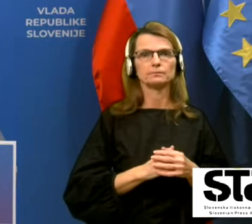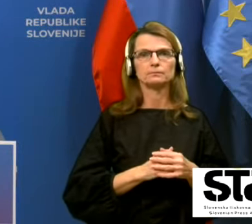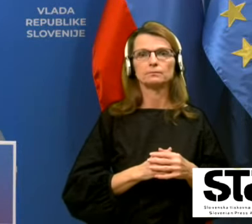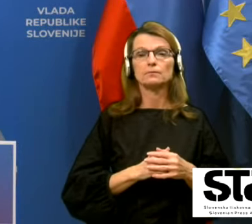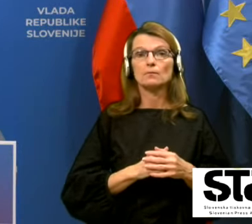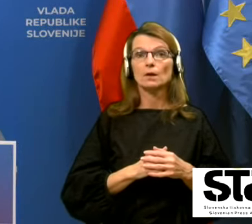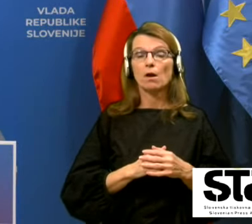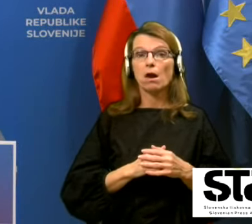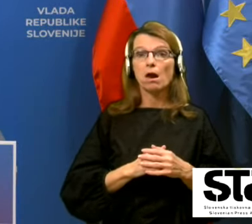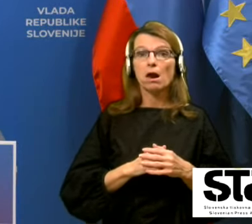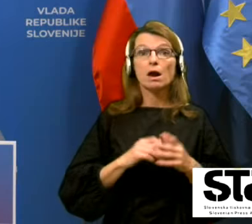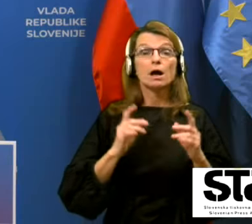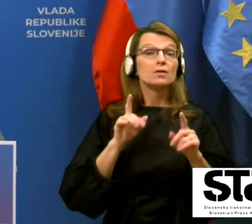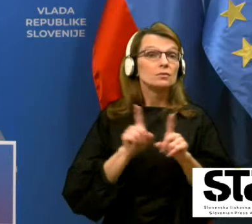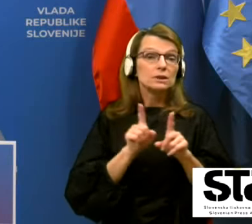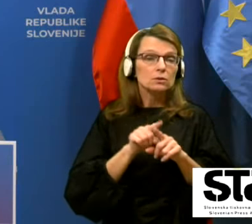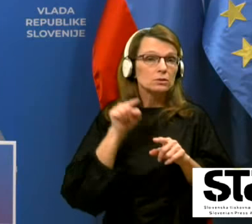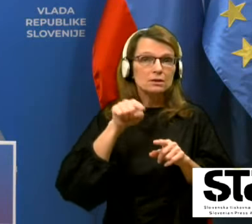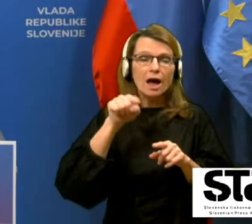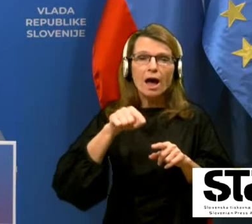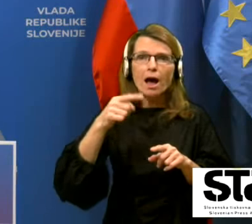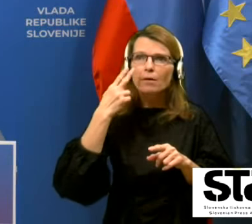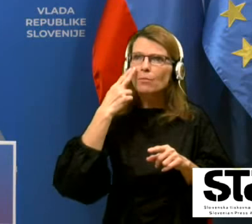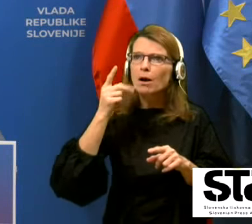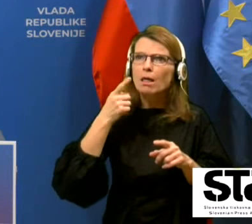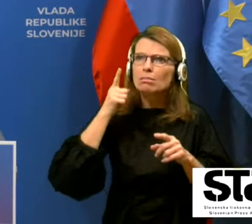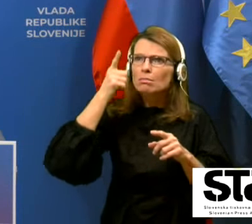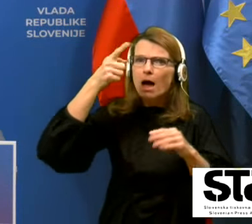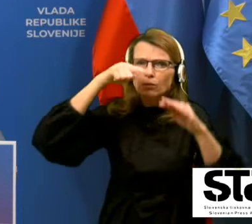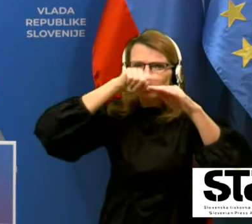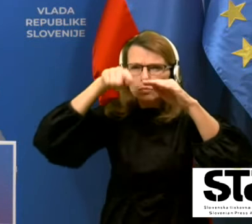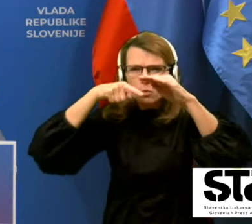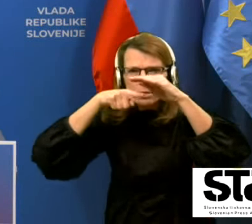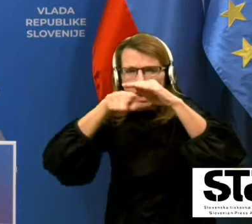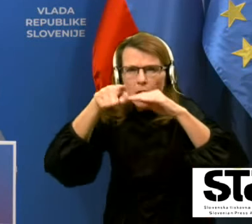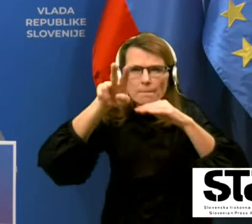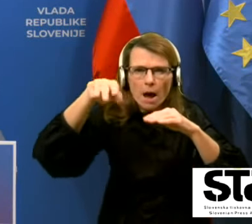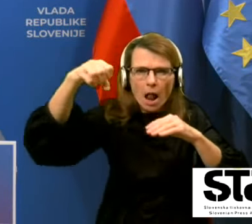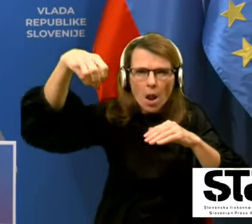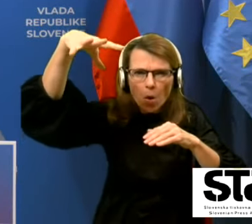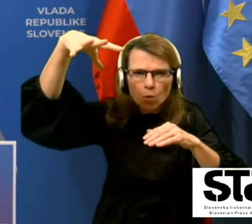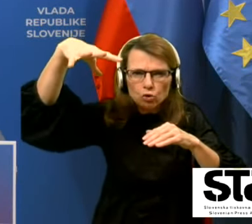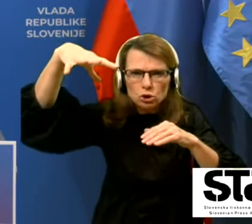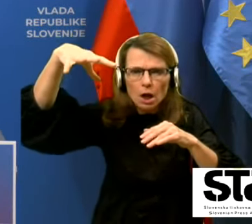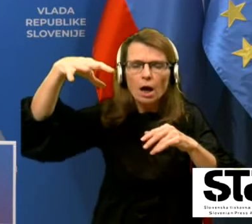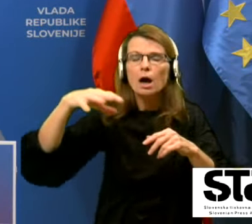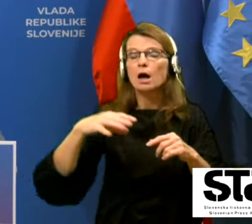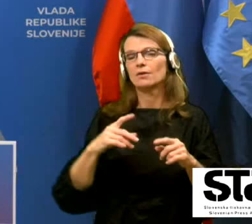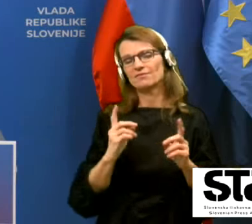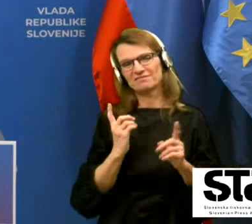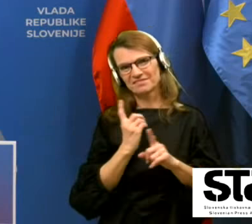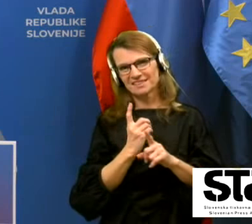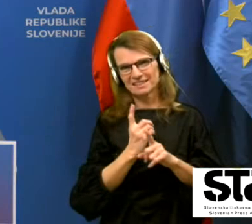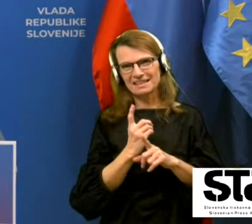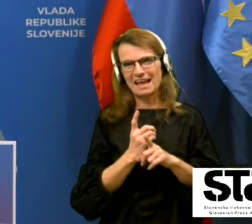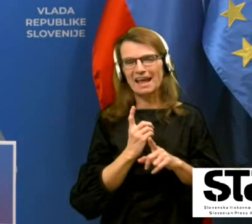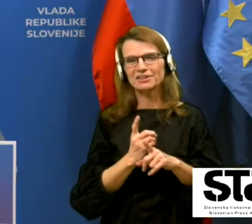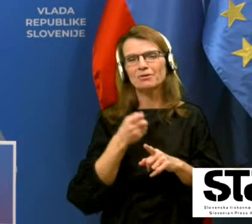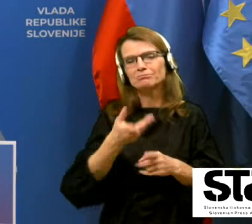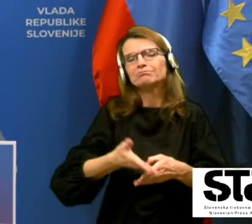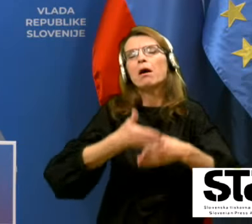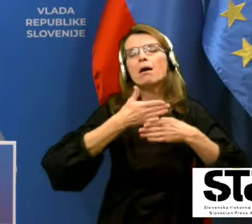to vse en ta luč na koncu tunela, na koncu predora, pa vse eno naj nam